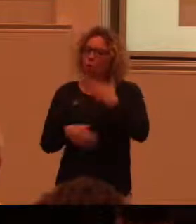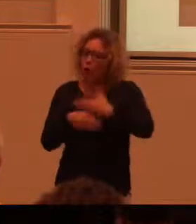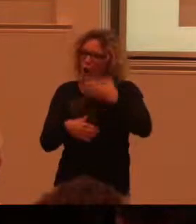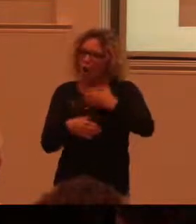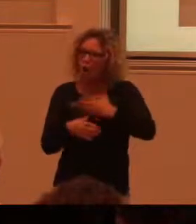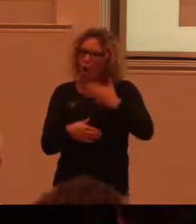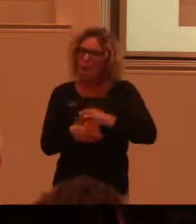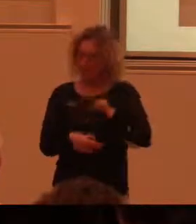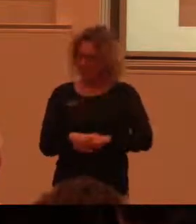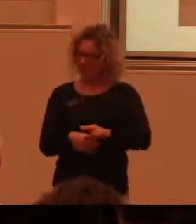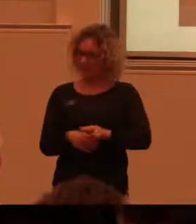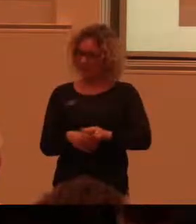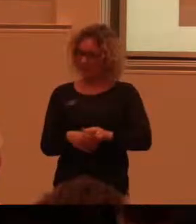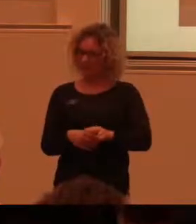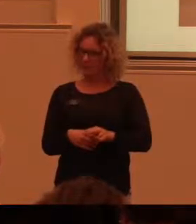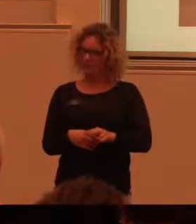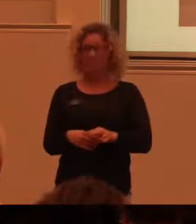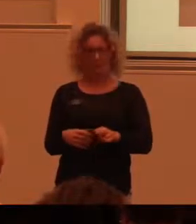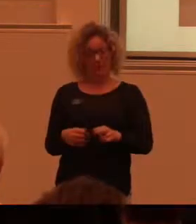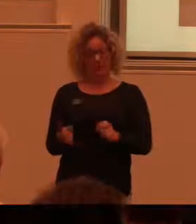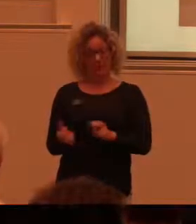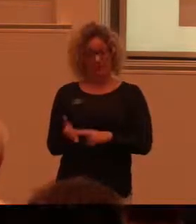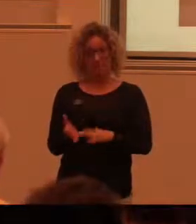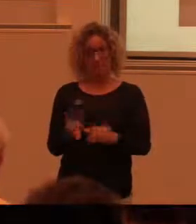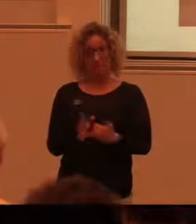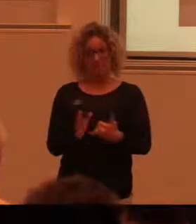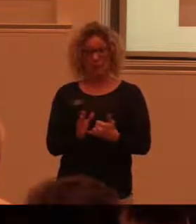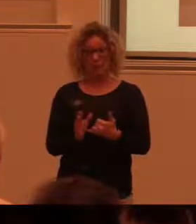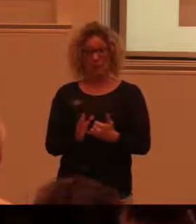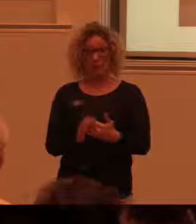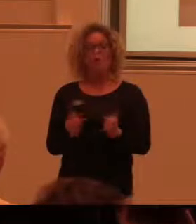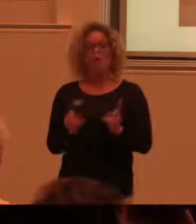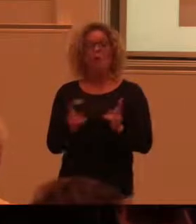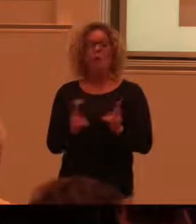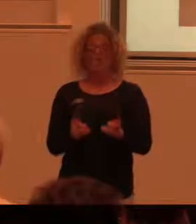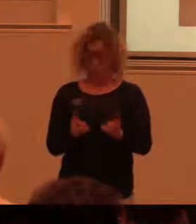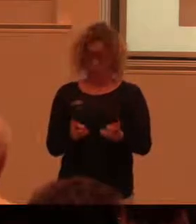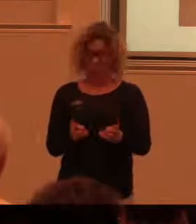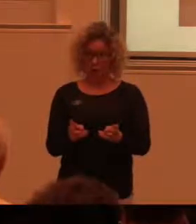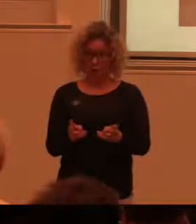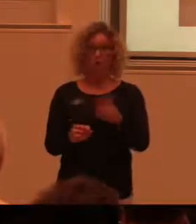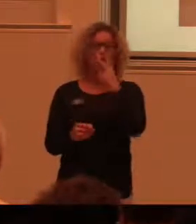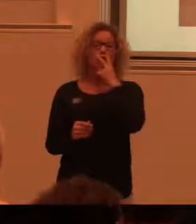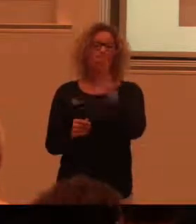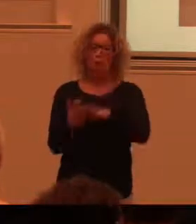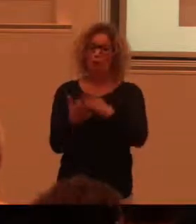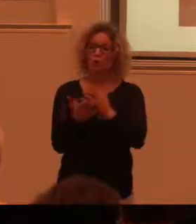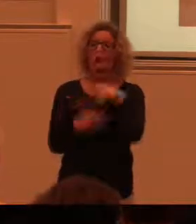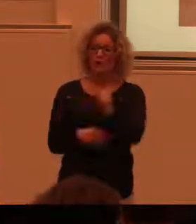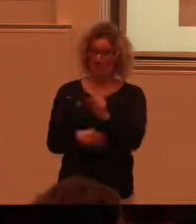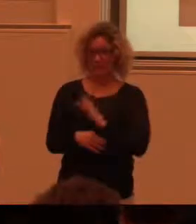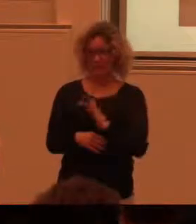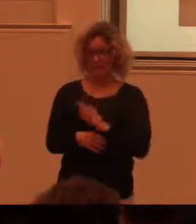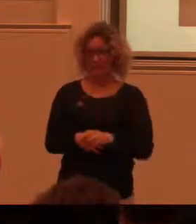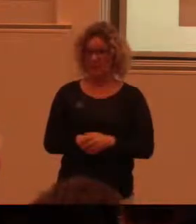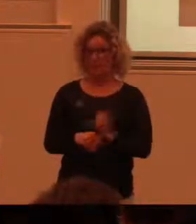de här män med faktainnehåll. Och dessutom så är det syntolkningar också. Så